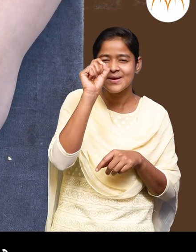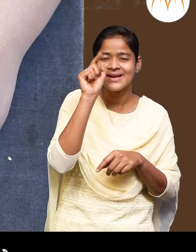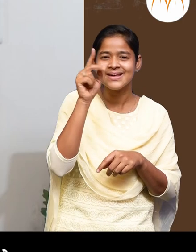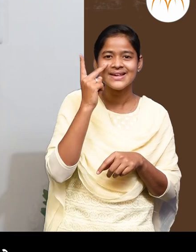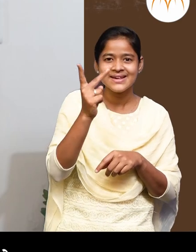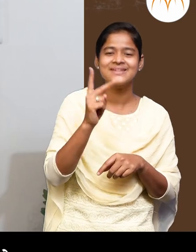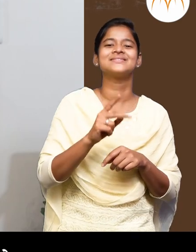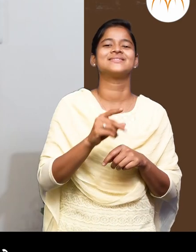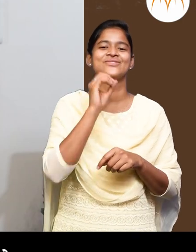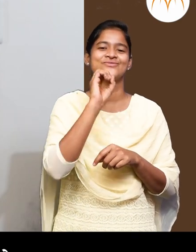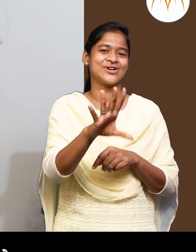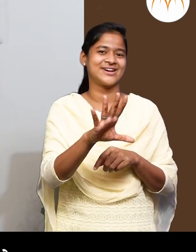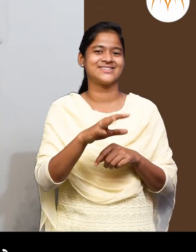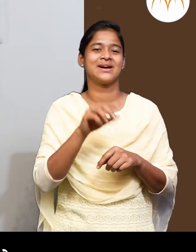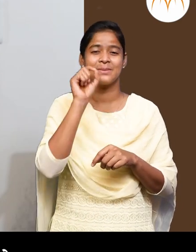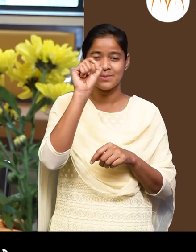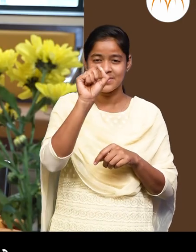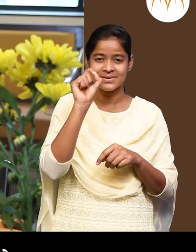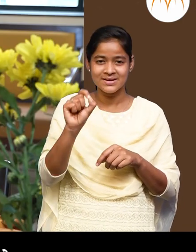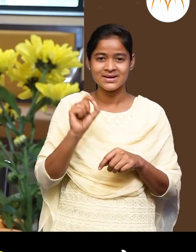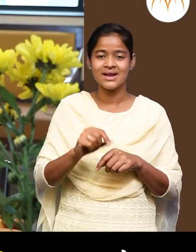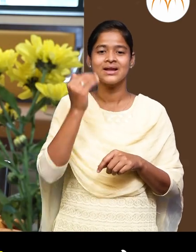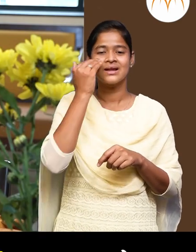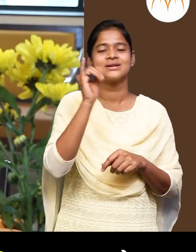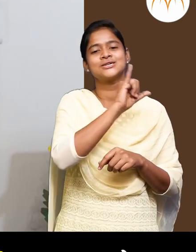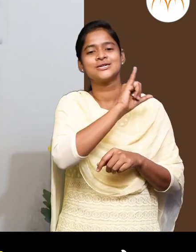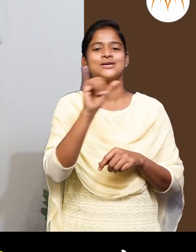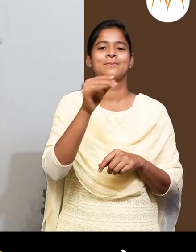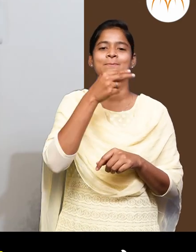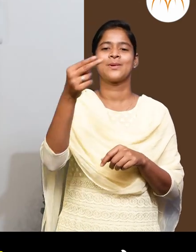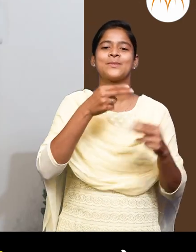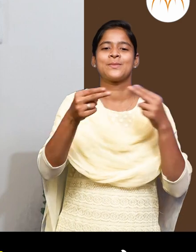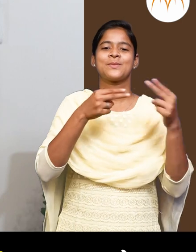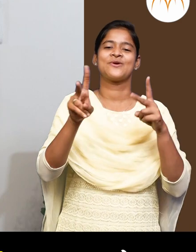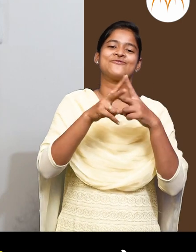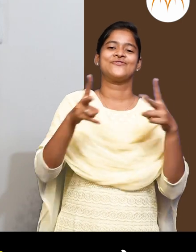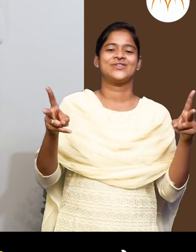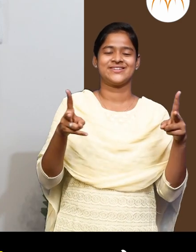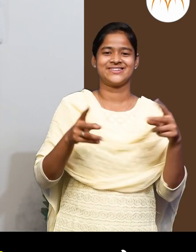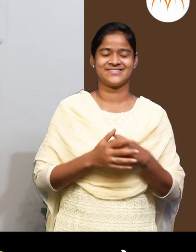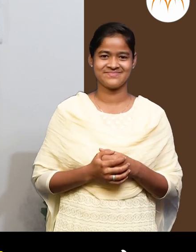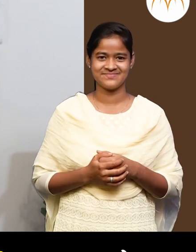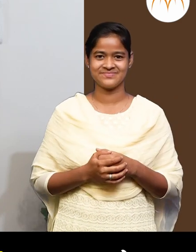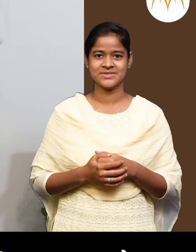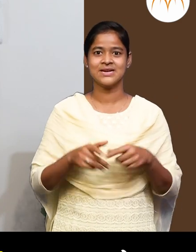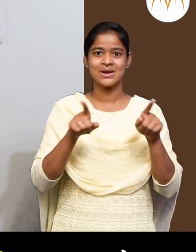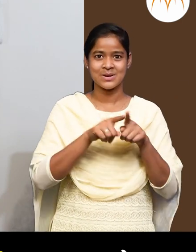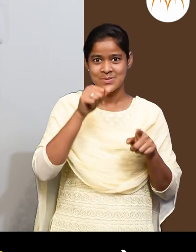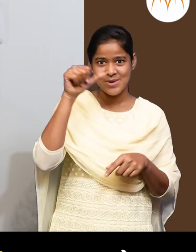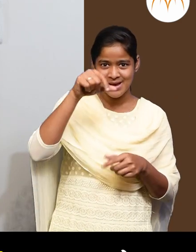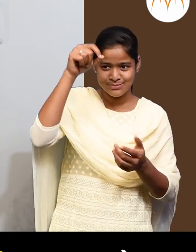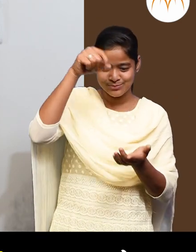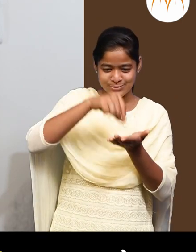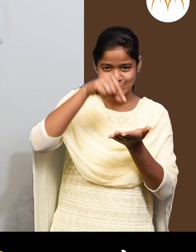पन्ट्या सगयालाना वेगवेगली नाव अस्तात जसक्की पाण्याचा थेम बस्तो, नंतर मोरीचा